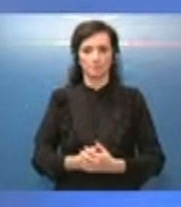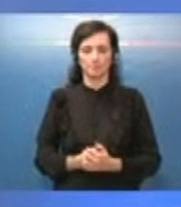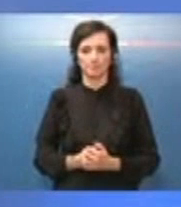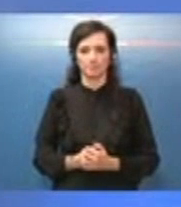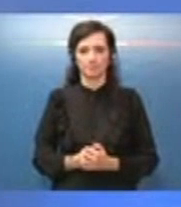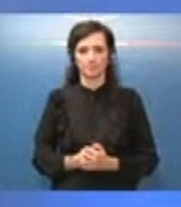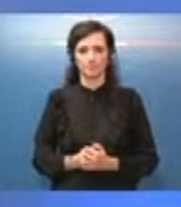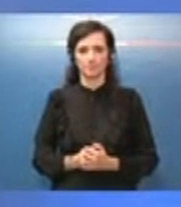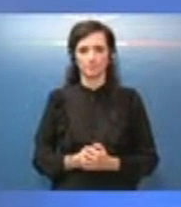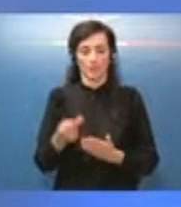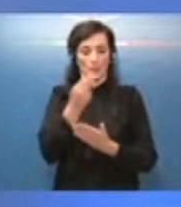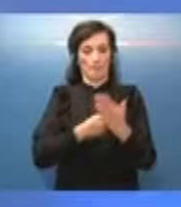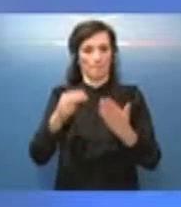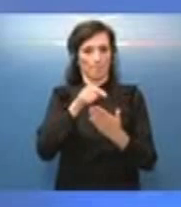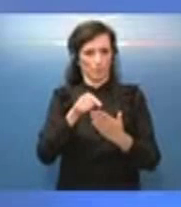quando